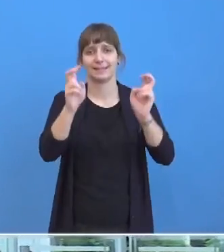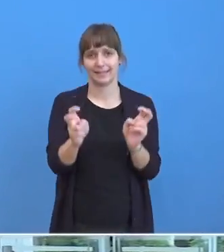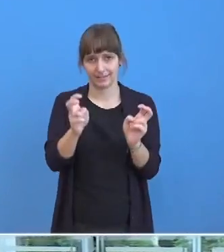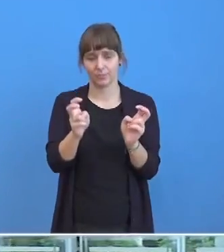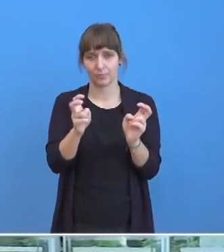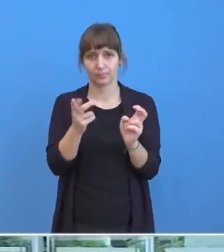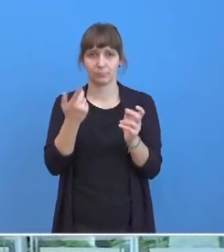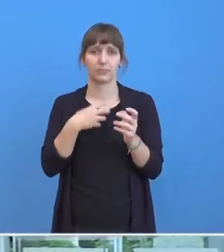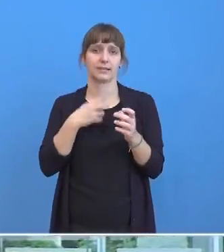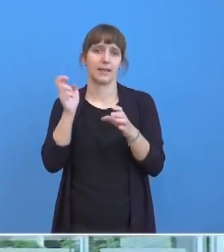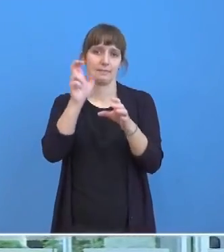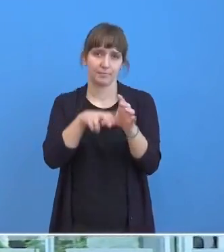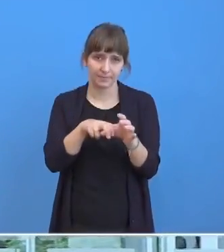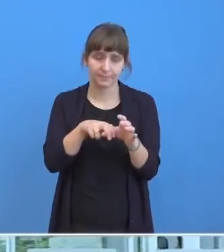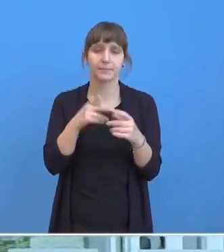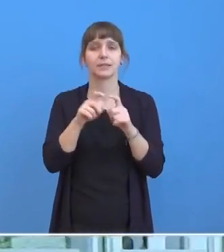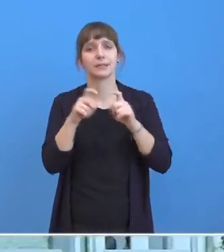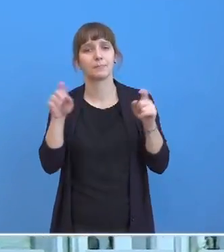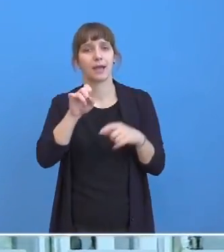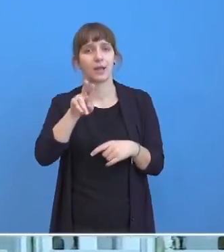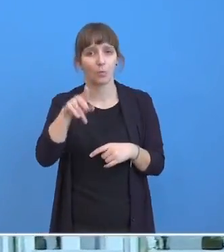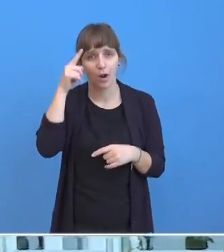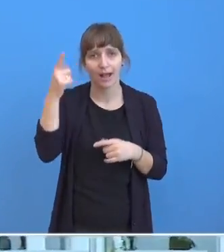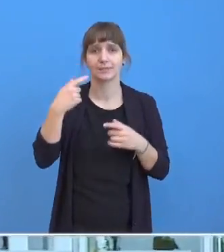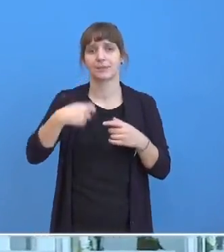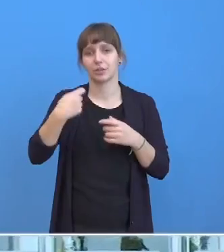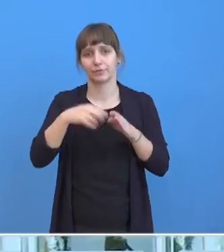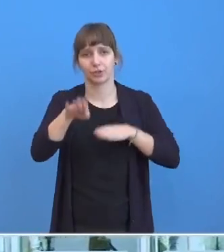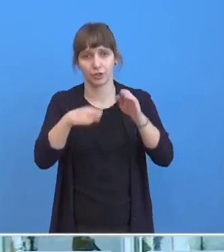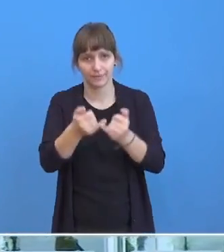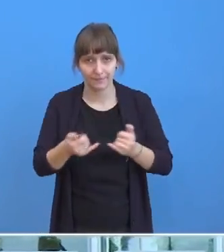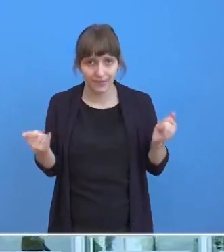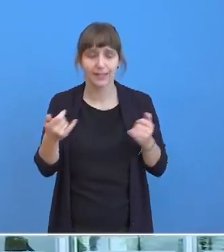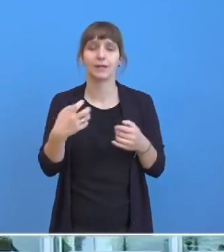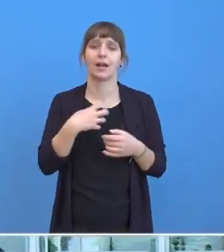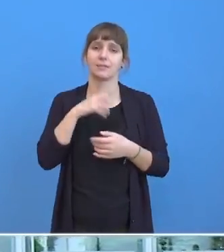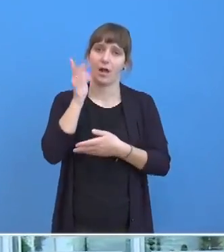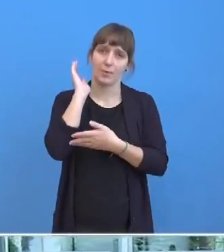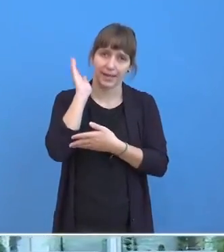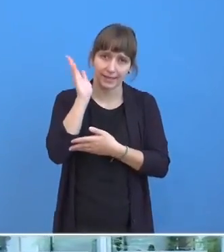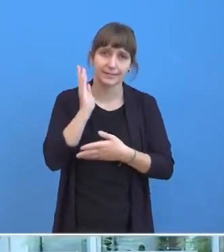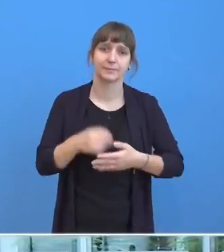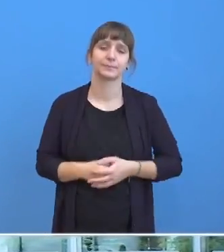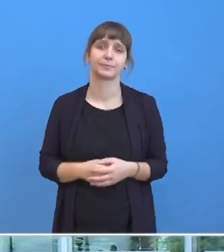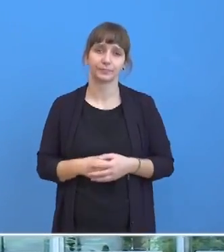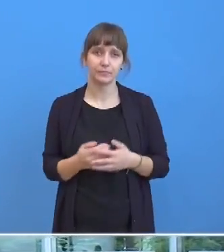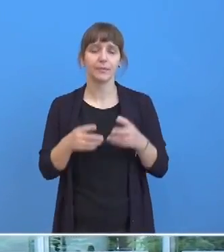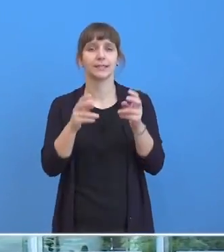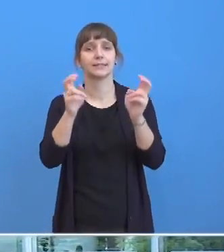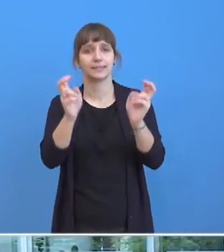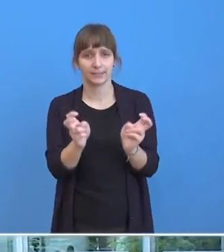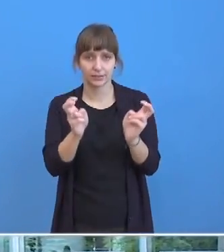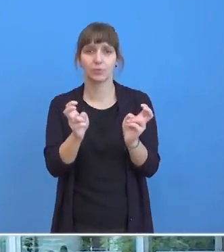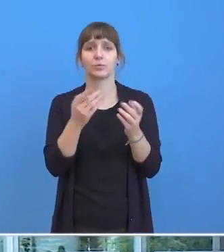um Schwerpunkte der deutschen EU-Ratspräsidentschaft gehen. Die Bundeskanzlerin wird eine Rede halten. Die Sitzung ist in einem